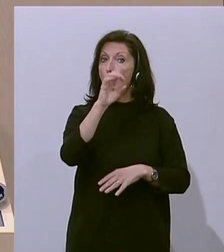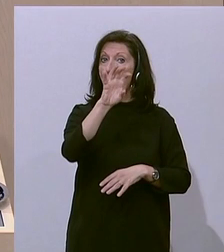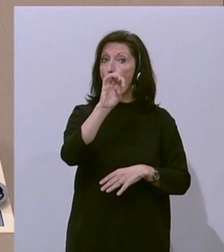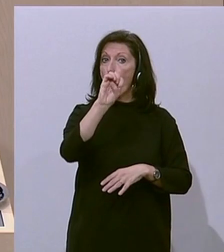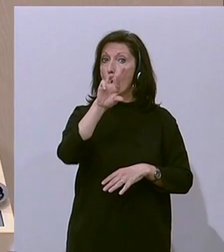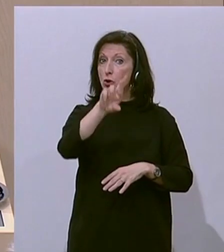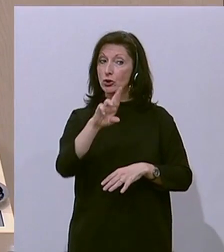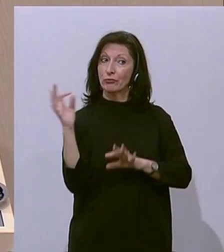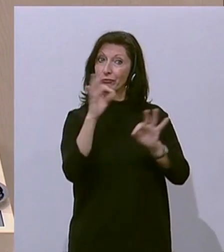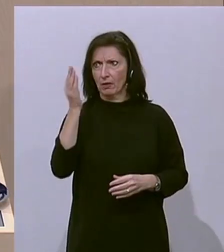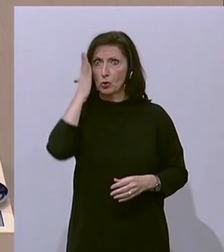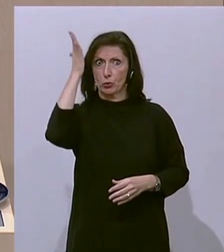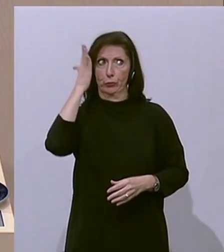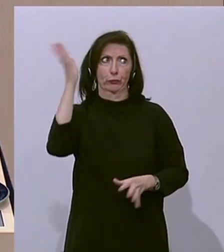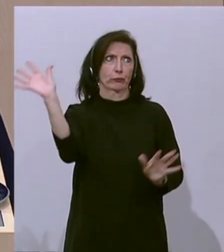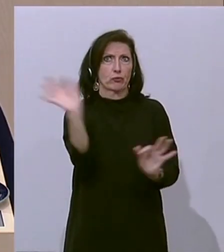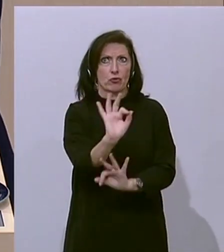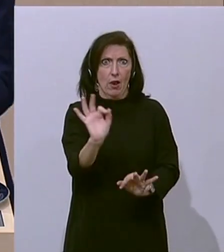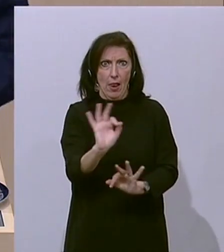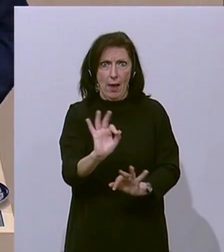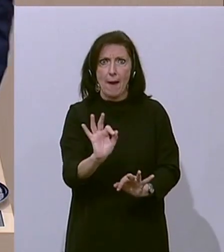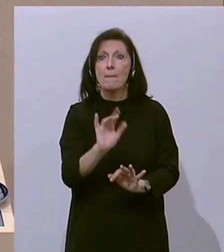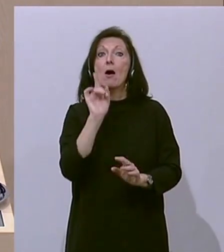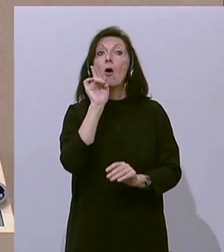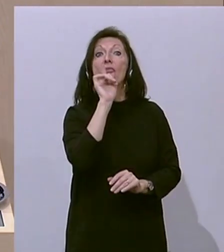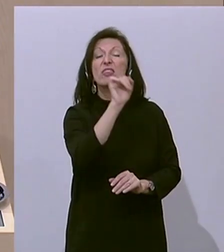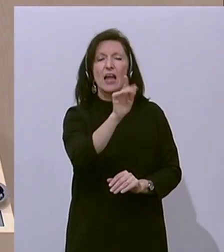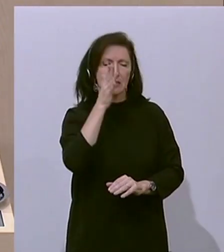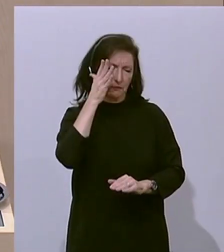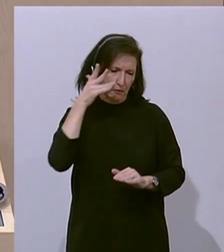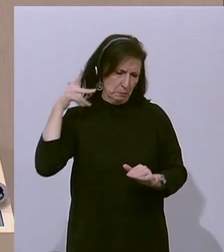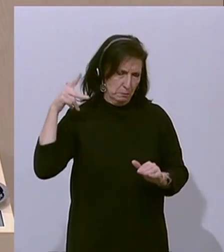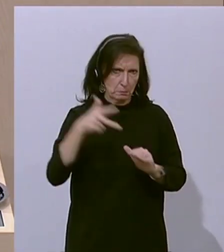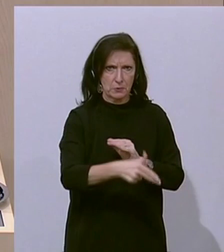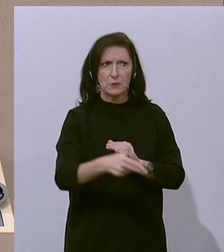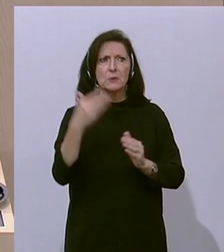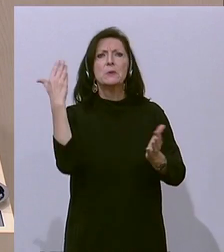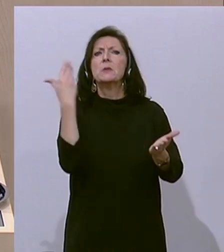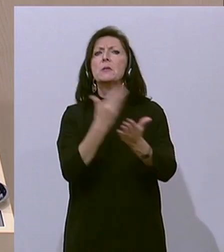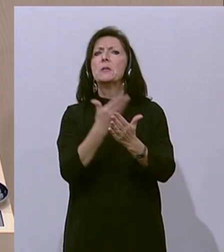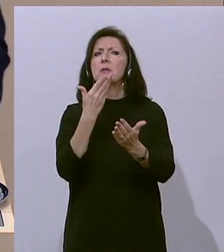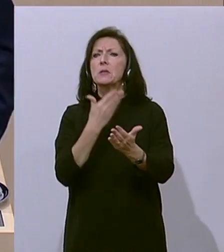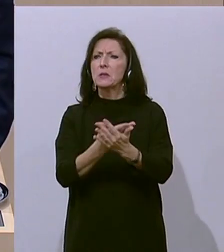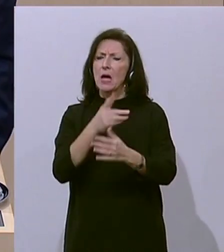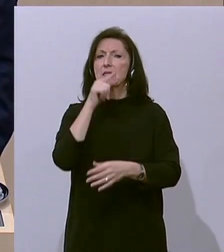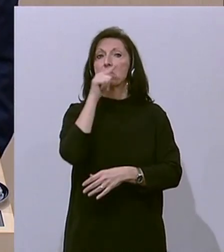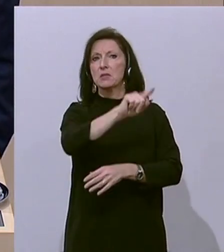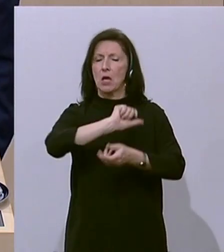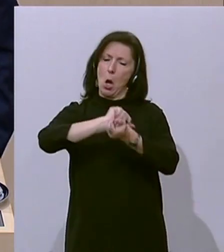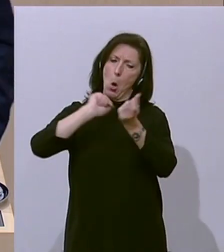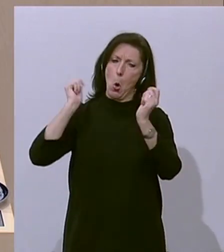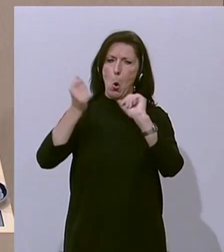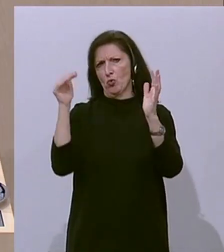Na mehr braucht's nicht in der Republik! Und um das zu unterbinden Wird auf den Knopf gedrückt Und dann geht die